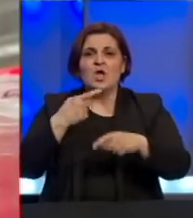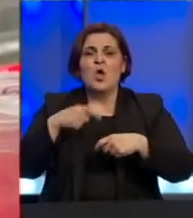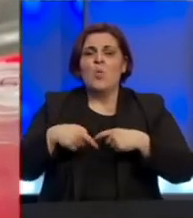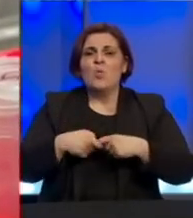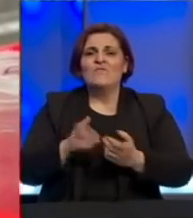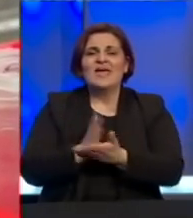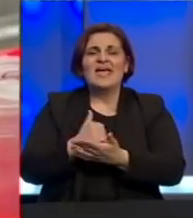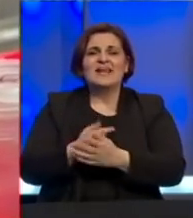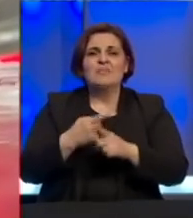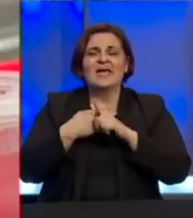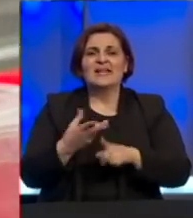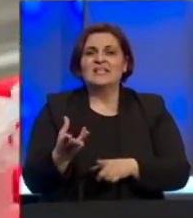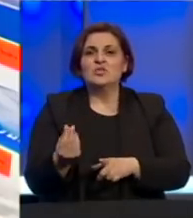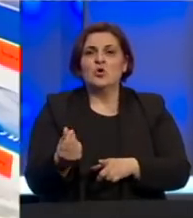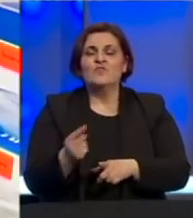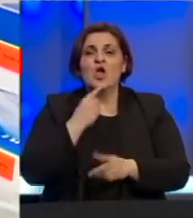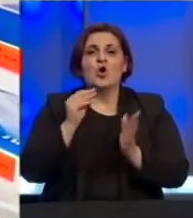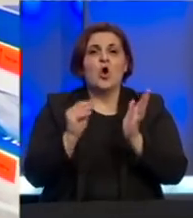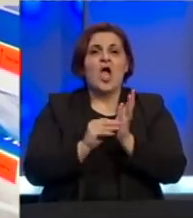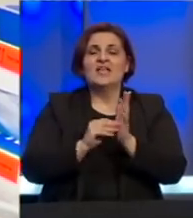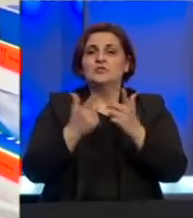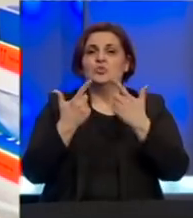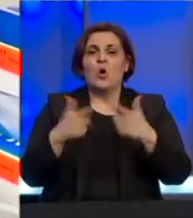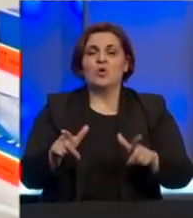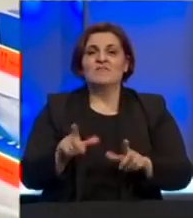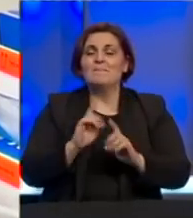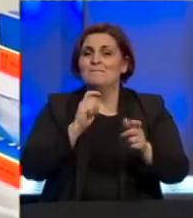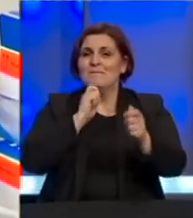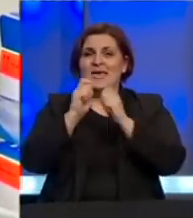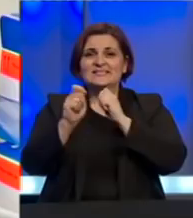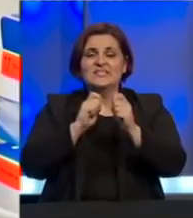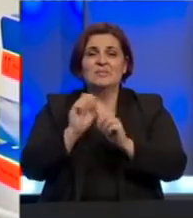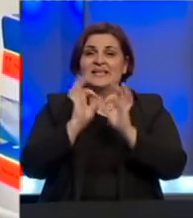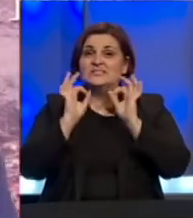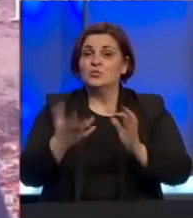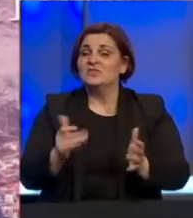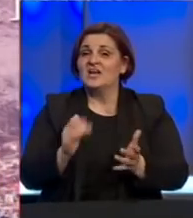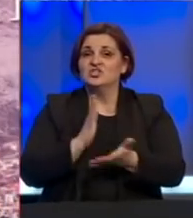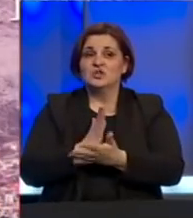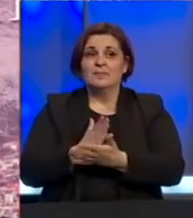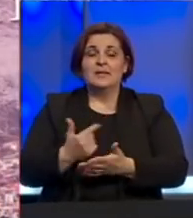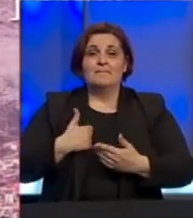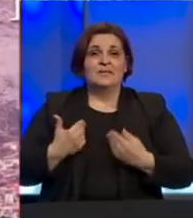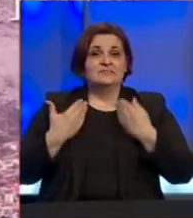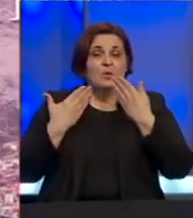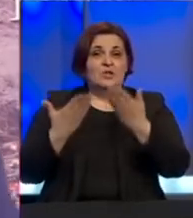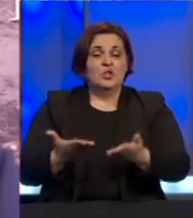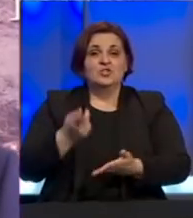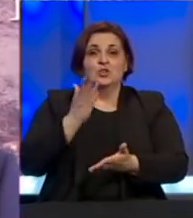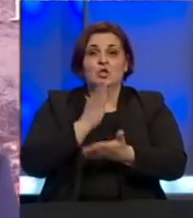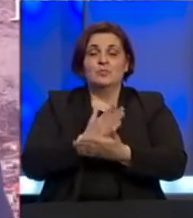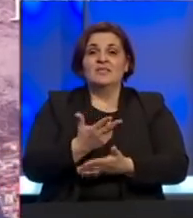raspodijelom kreditnih sredstava koja nisu još ni odobrena. Bez dogovora nije izvisno ni da će biti. Mi smo predložili da to bude